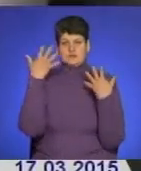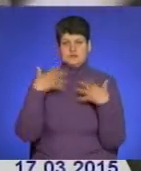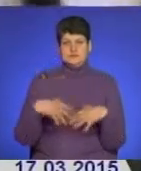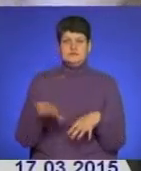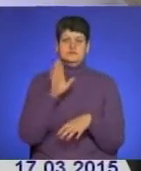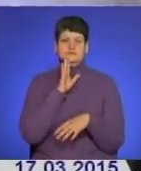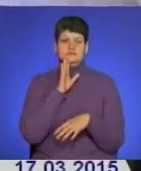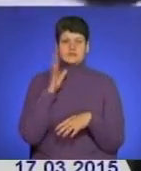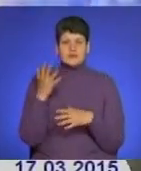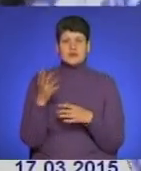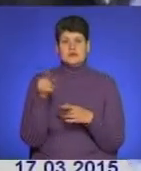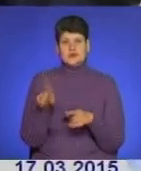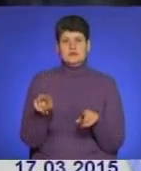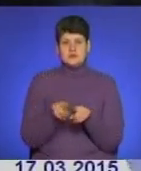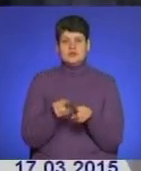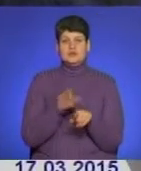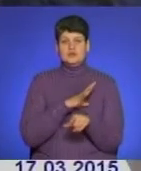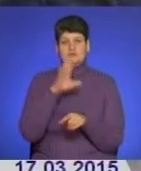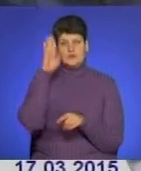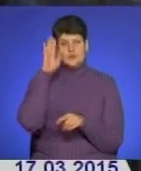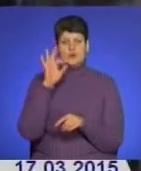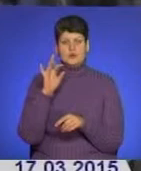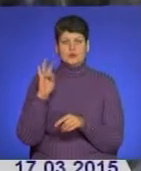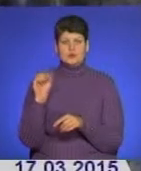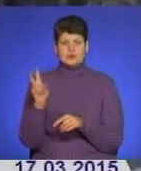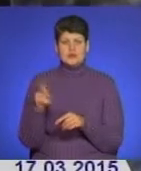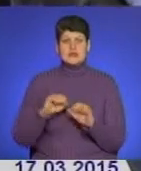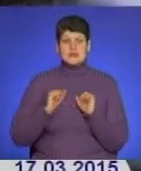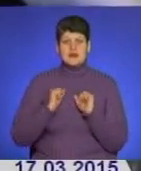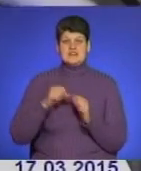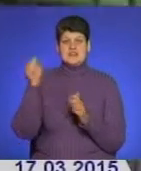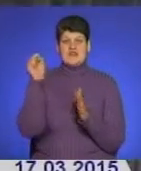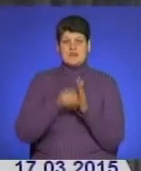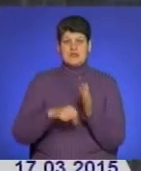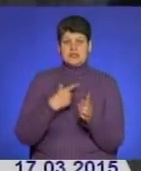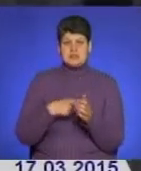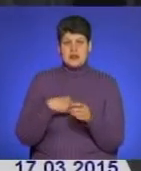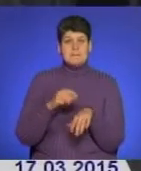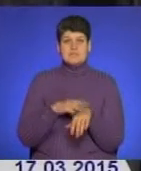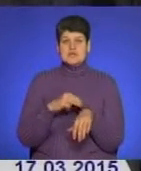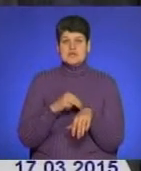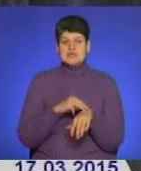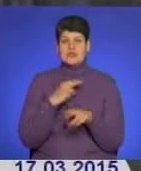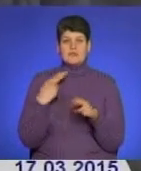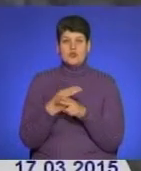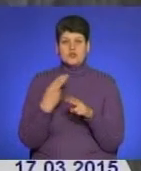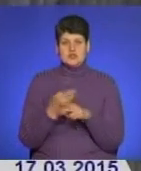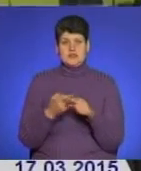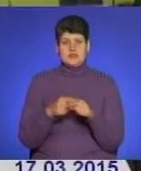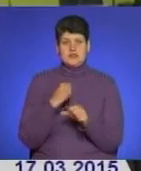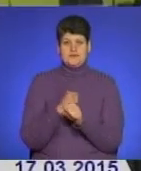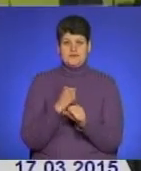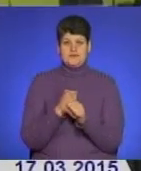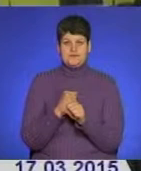Окрім неї, в будинку перебував її онук. Хлопець намагався покінчити життя самогубством. Однак міліціонери завадили йому це зробити.